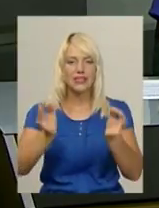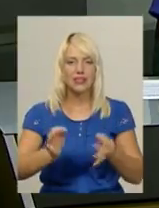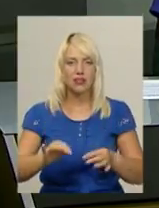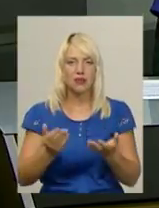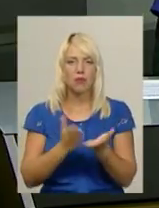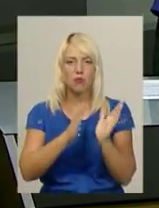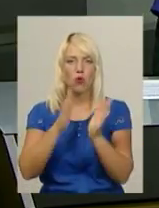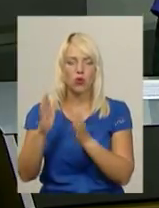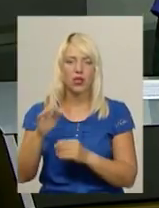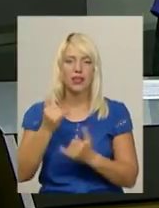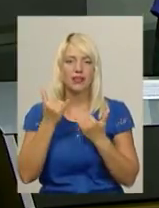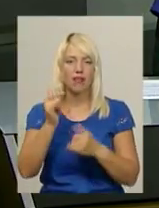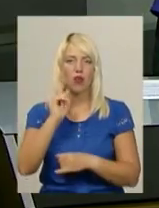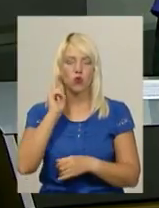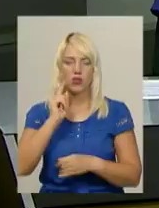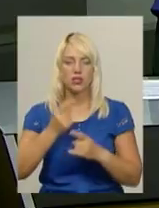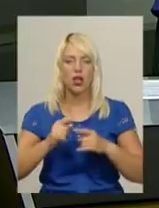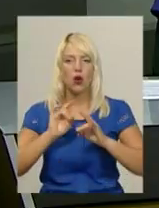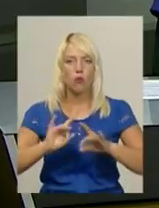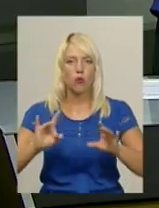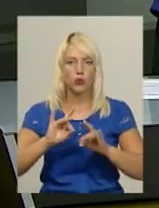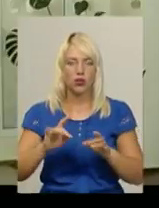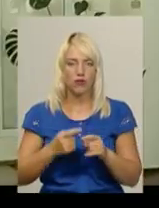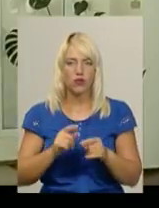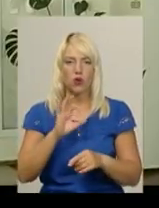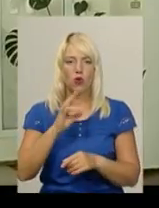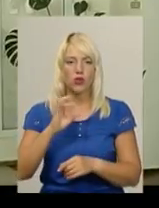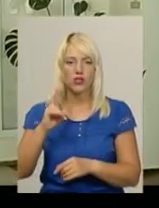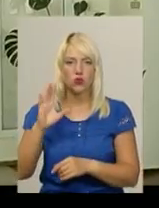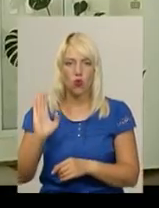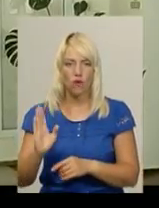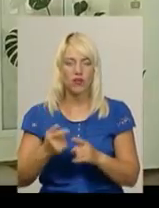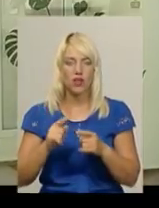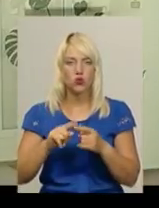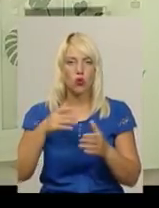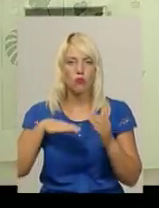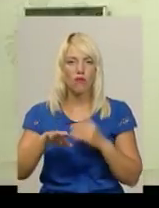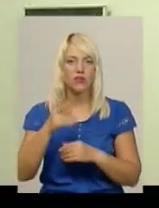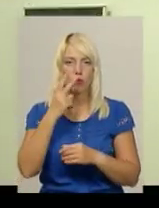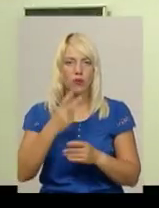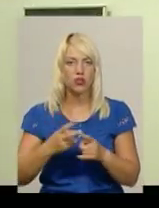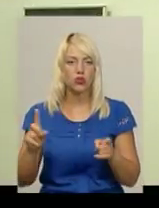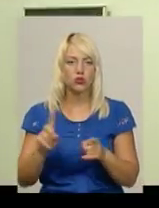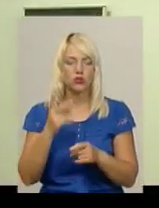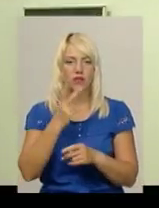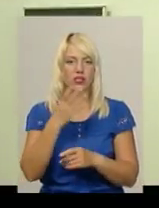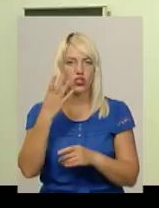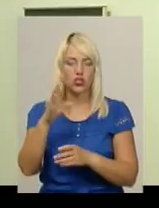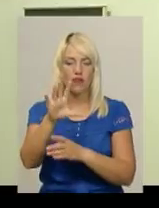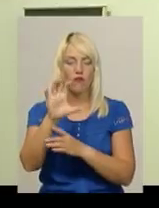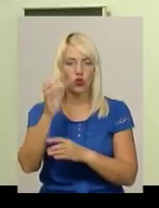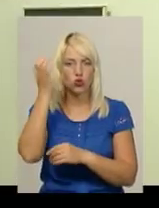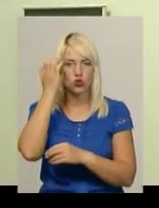юнаства. Про це повідомив її куратор, хмельницький фотограф Сергій Аніськов. На цьому відео ви можете побачити 24 чорно-білі